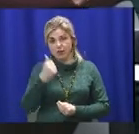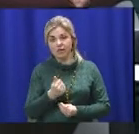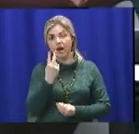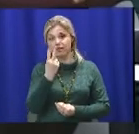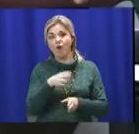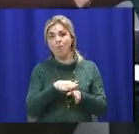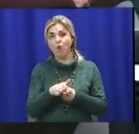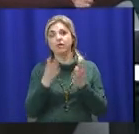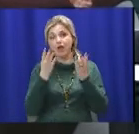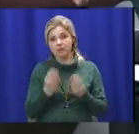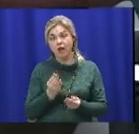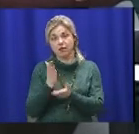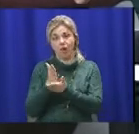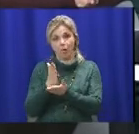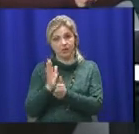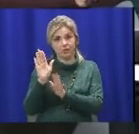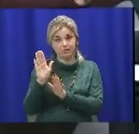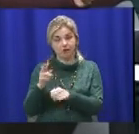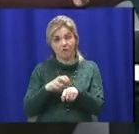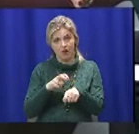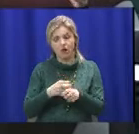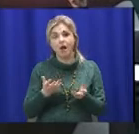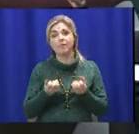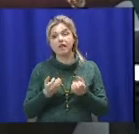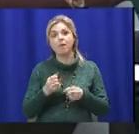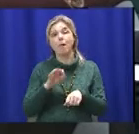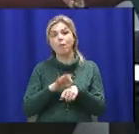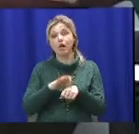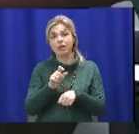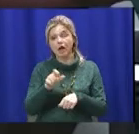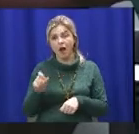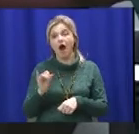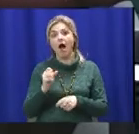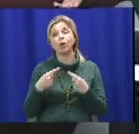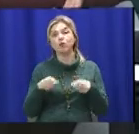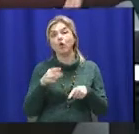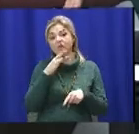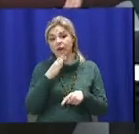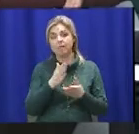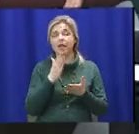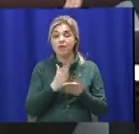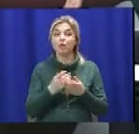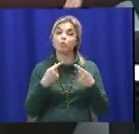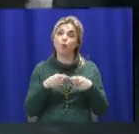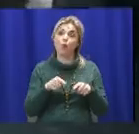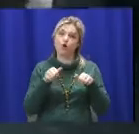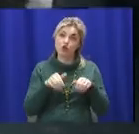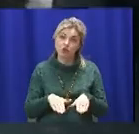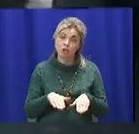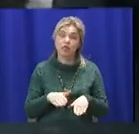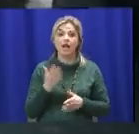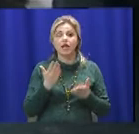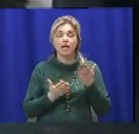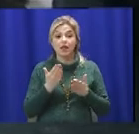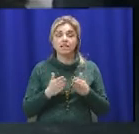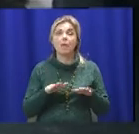дня врач там будет находиться, принимать больных, в остальное время это там будет фельдшер. Есть и другое решение. В том случае,